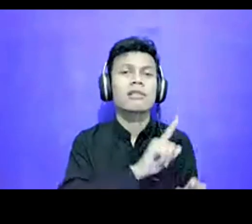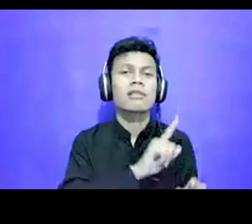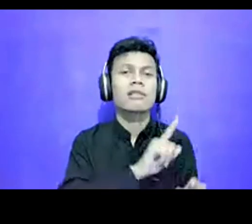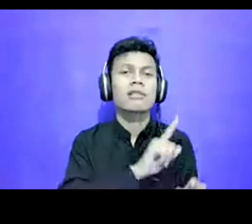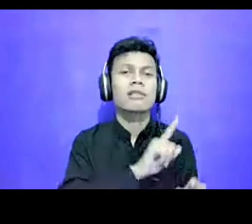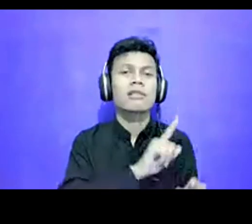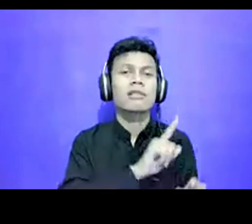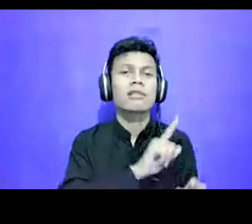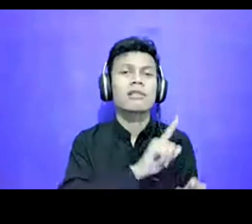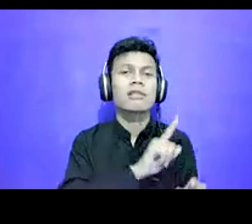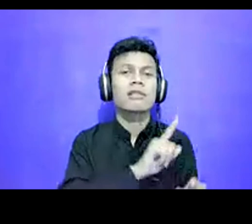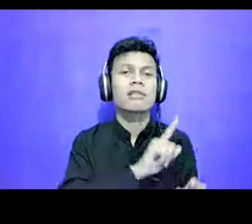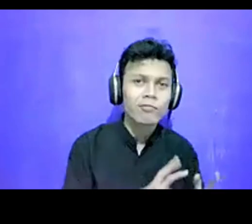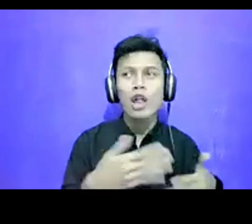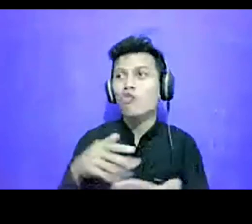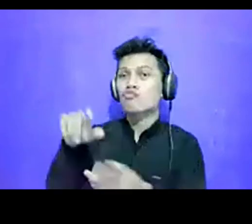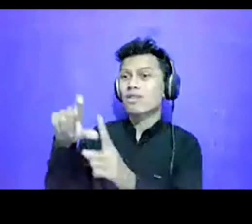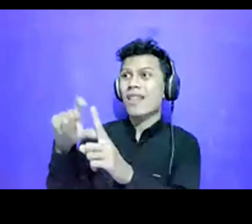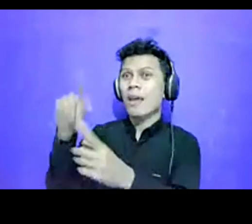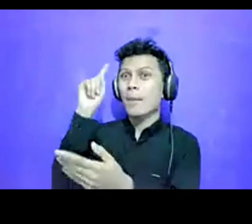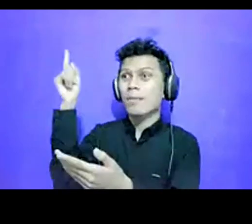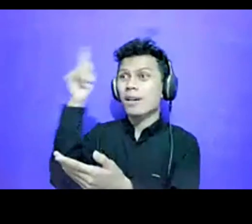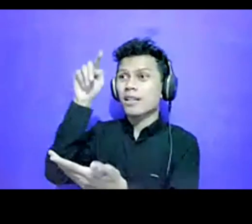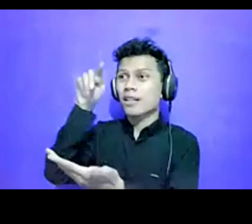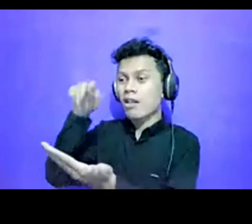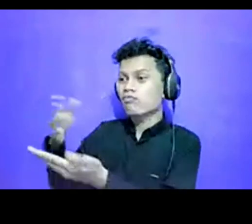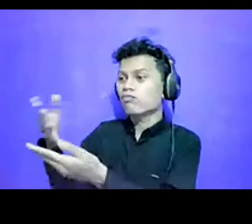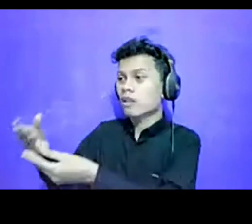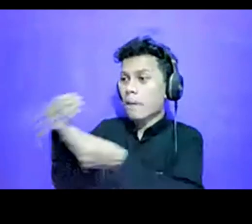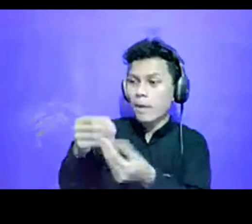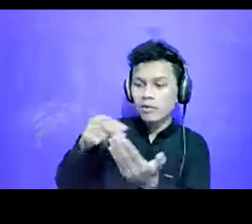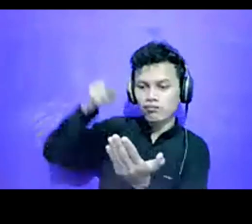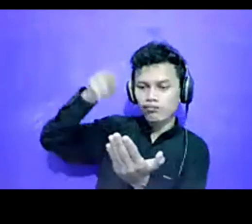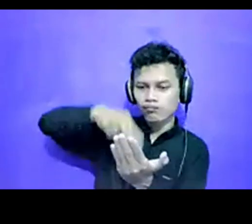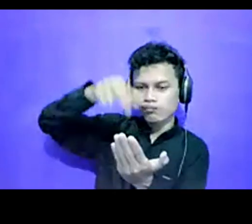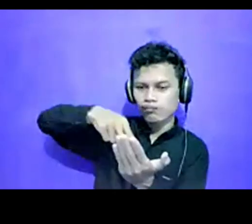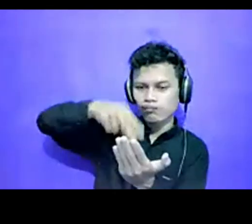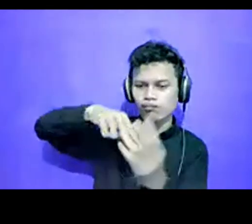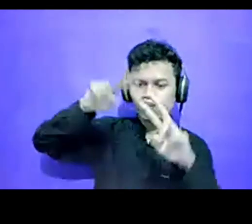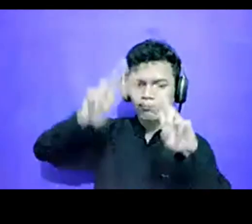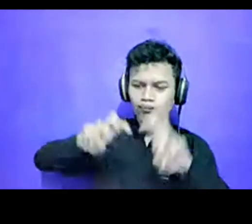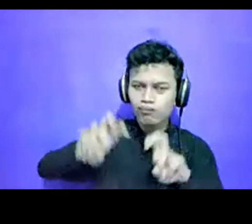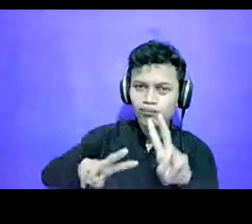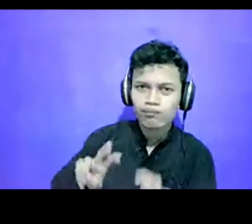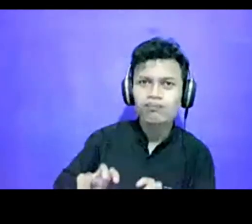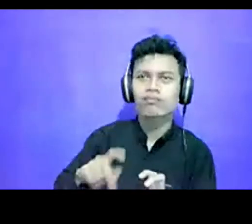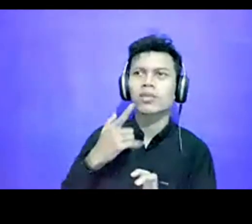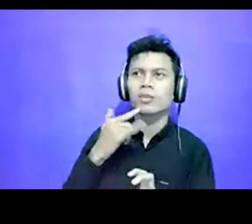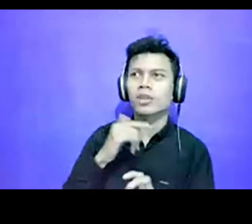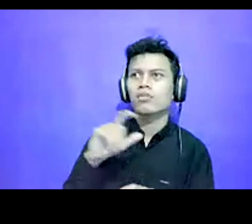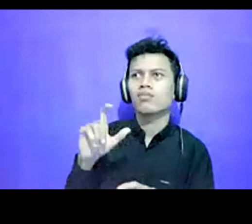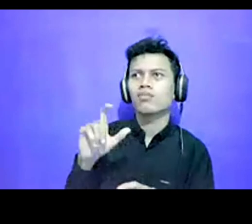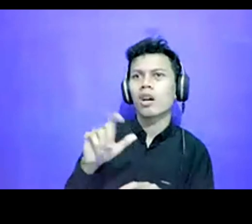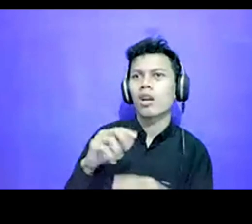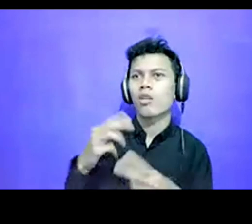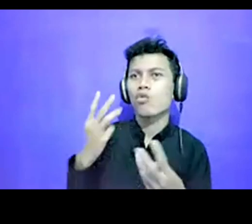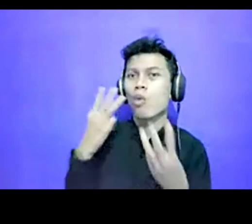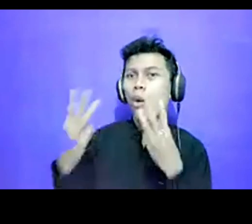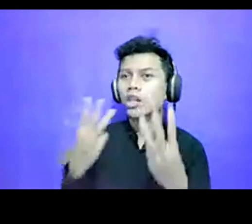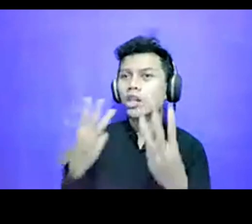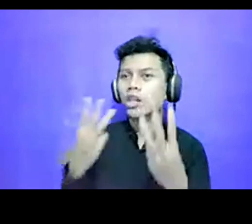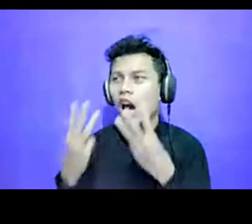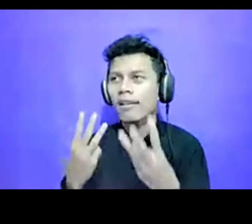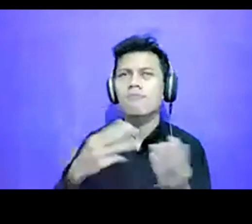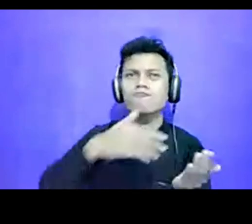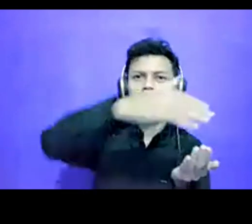caranya juga bikin survei, atau kemudian, memvalidasi data itu, cara memvalidasinya, berarti ya, harus melakukan wawancara,